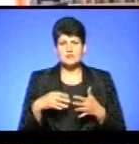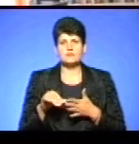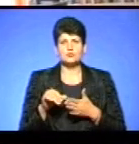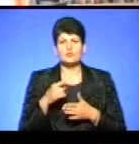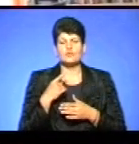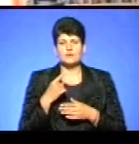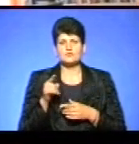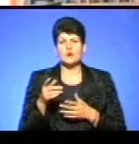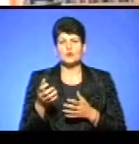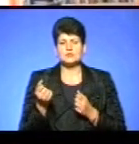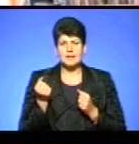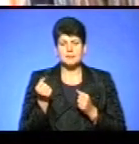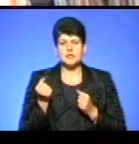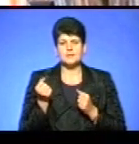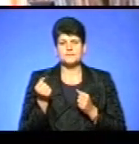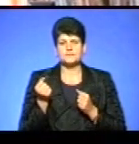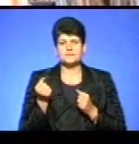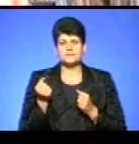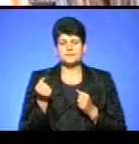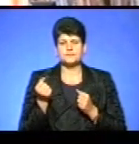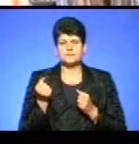вона отримала таке, ну,